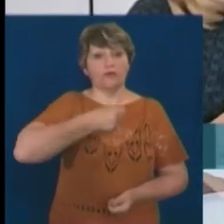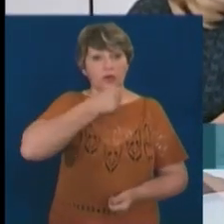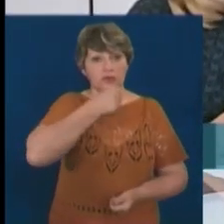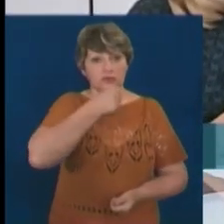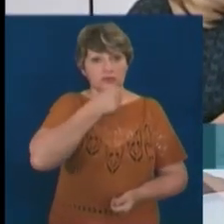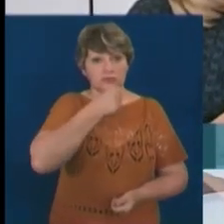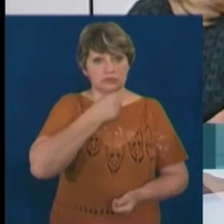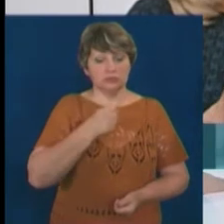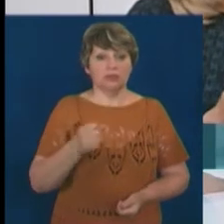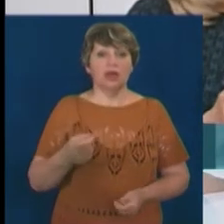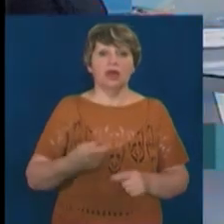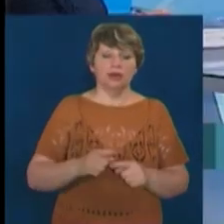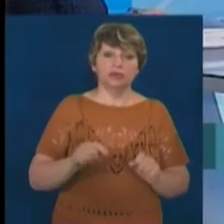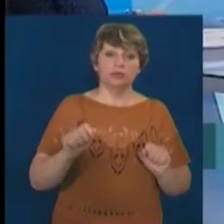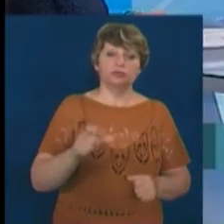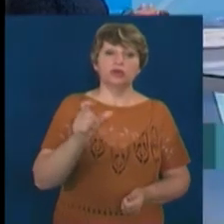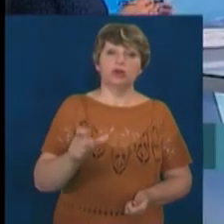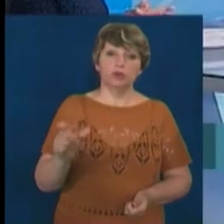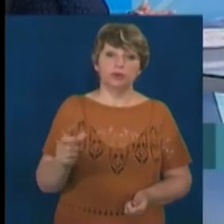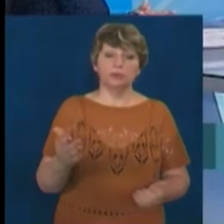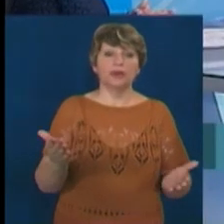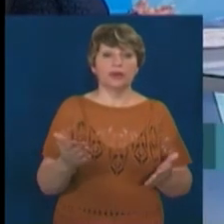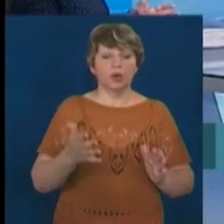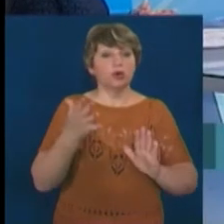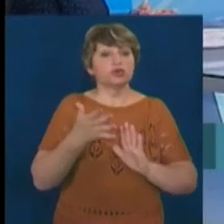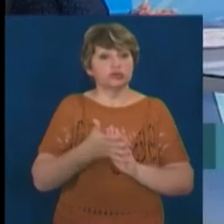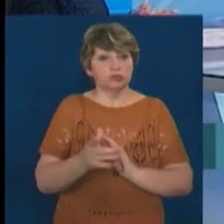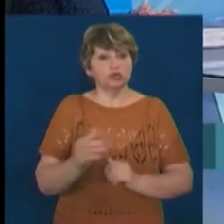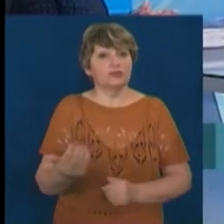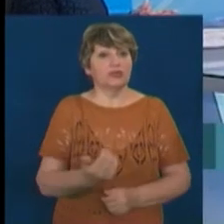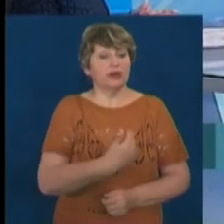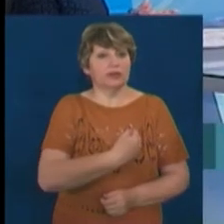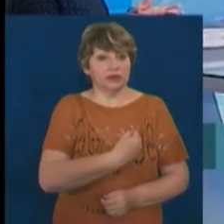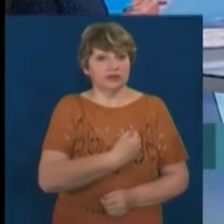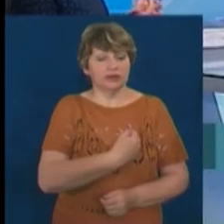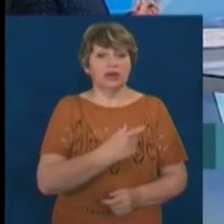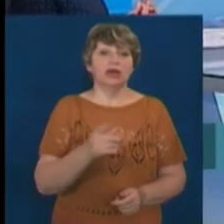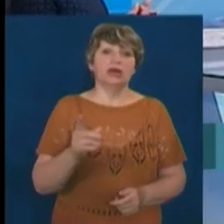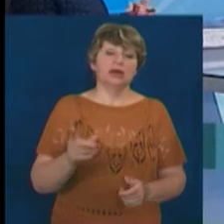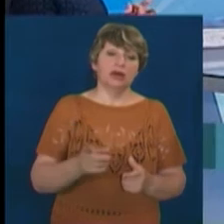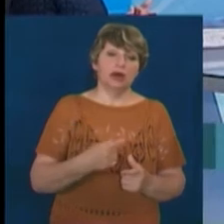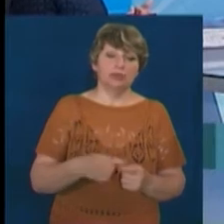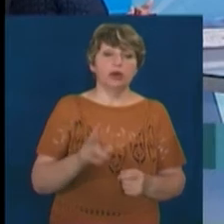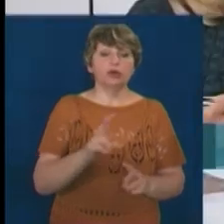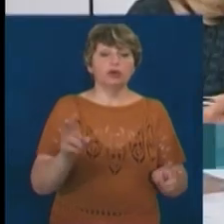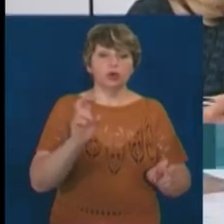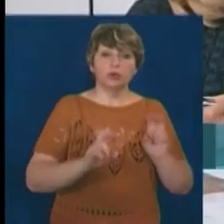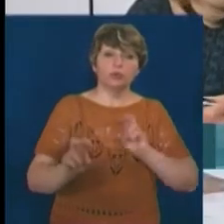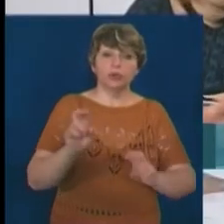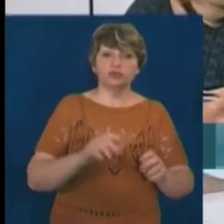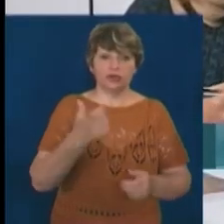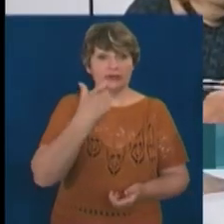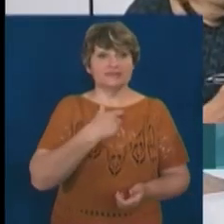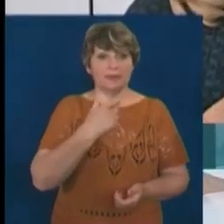40 років до вас звертаються. Це можуть бути люди, які розуміють, що вони хочуть, і ті, що ще знаходяться в пошуках себе. Так,